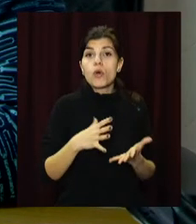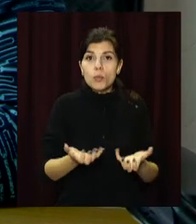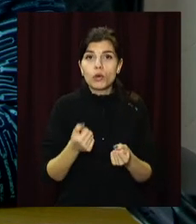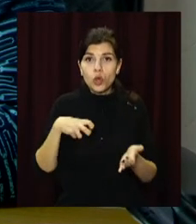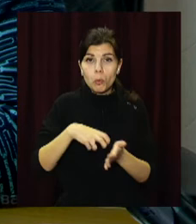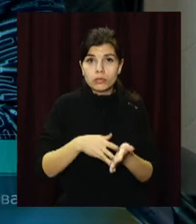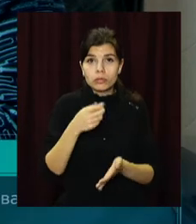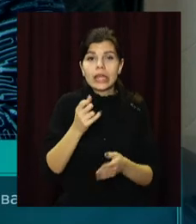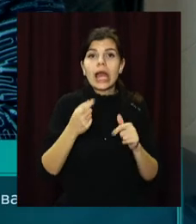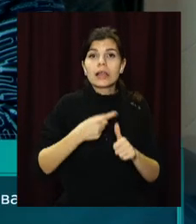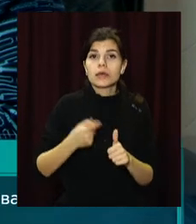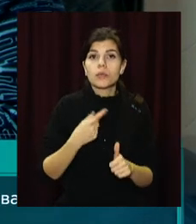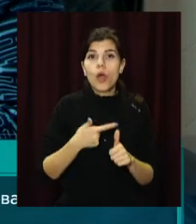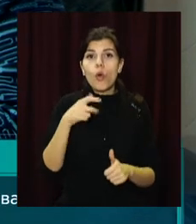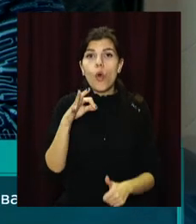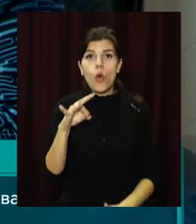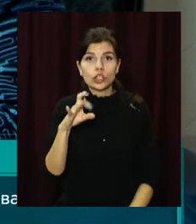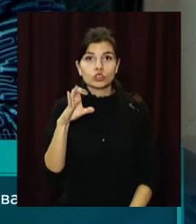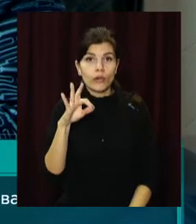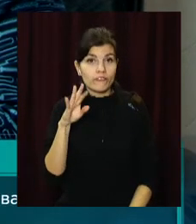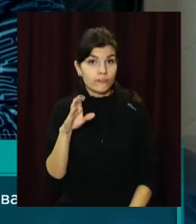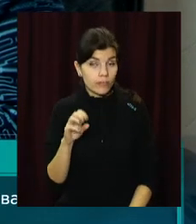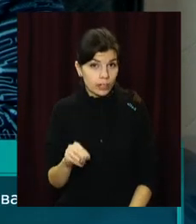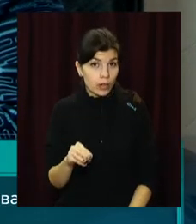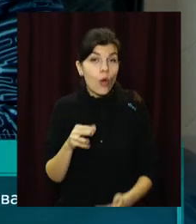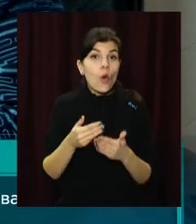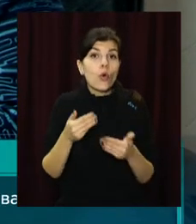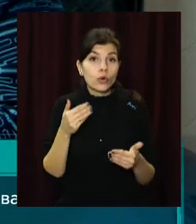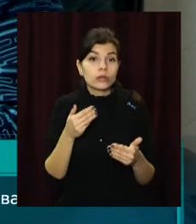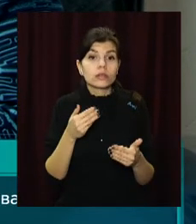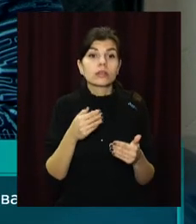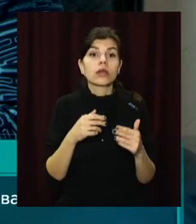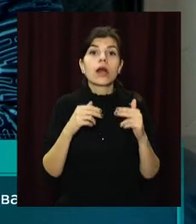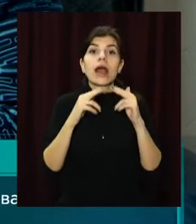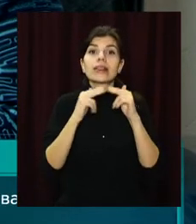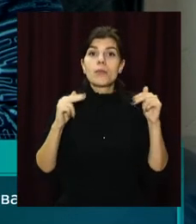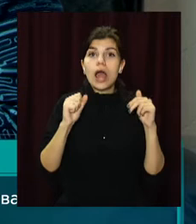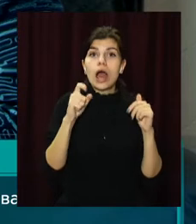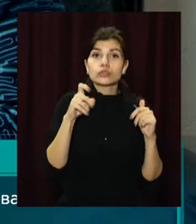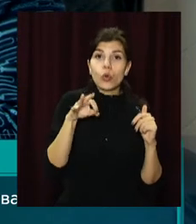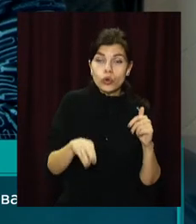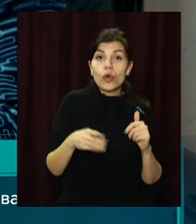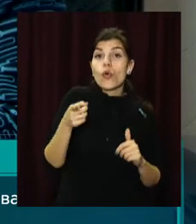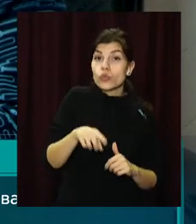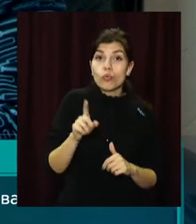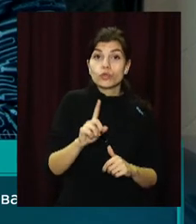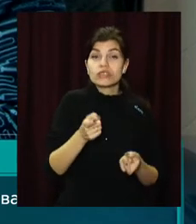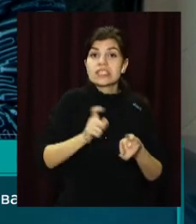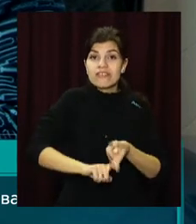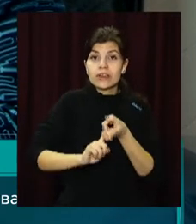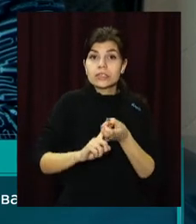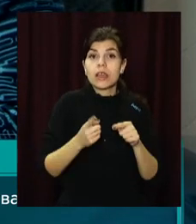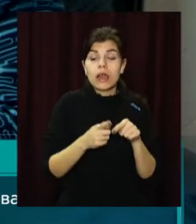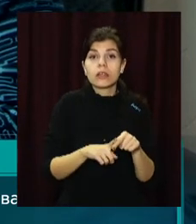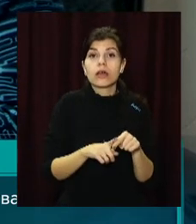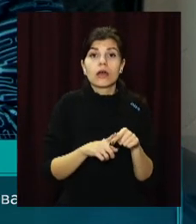письмо на ім'я Горсовету від ПАД «Ніпроазот» про те, що в зв'язку з